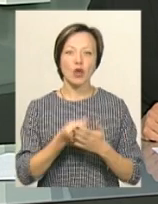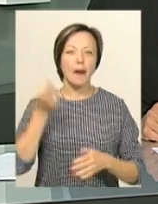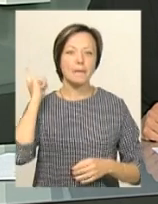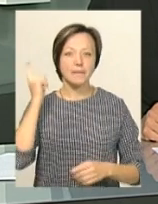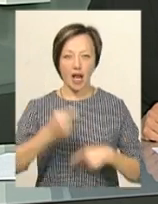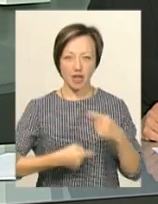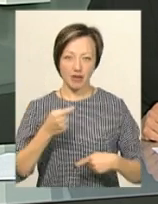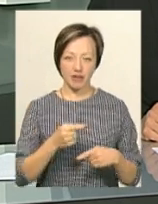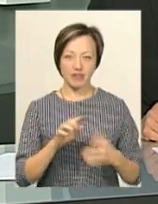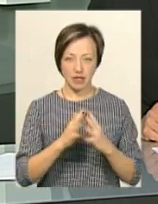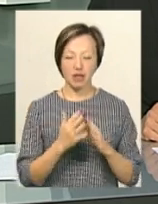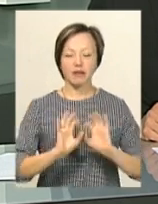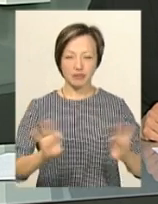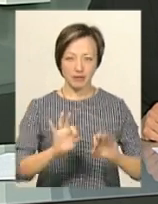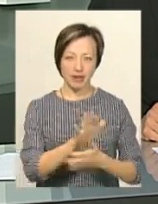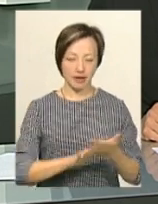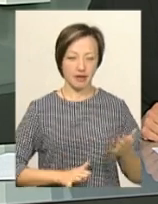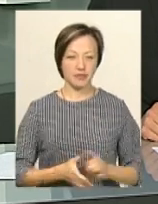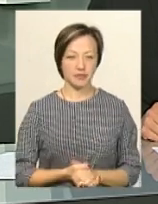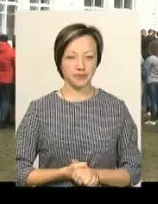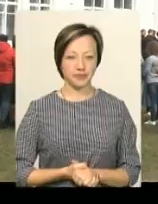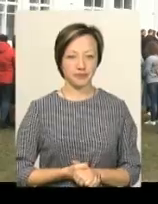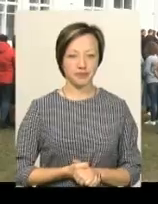Антонінах. Світлана Поробок розкаже більше.